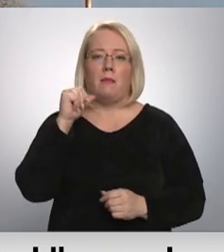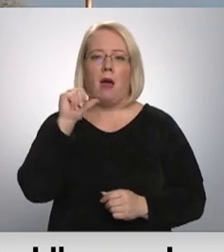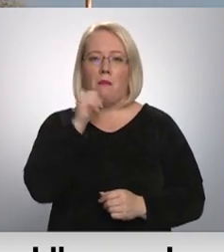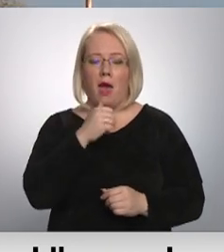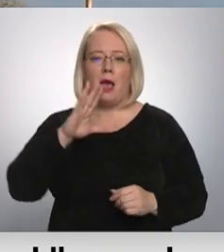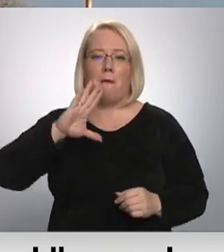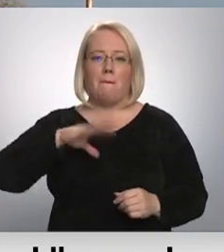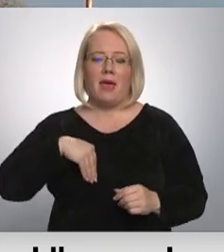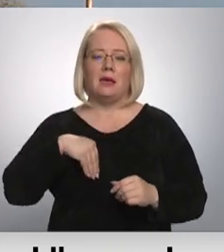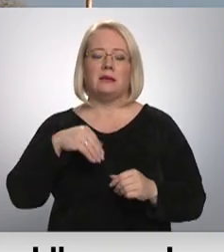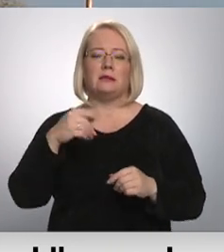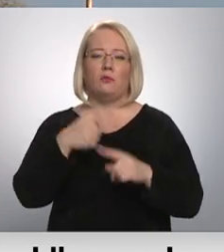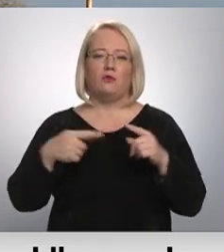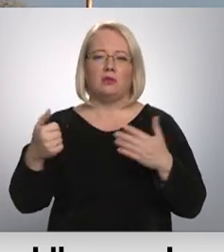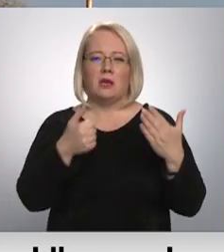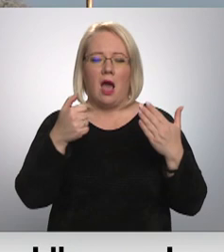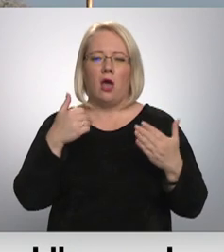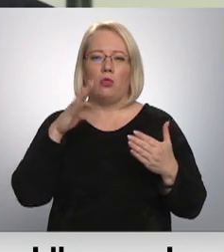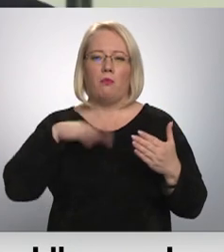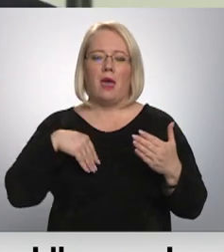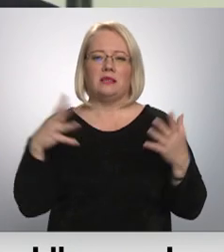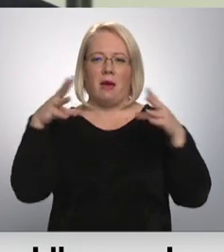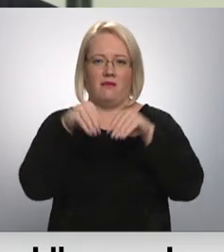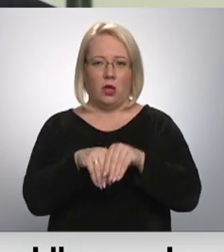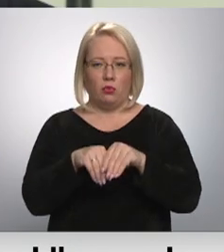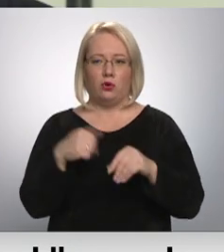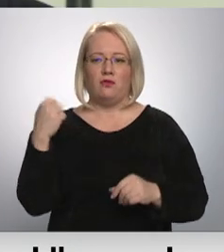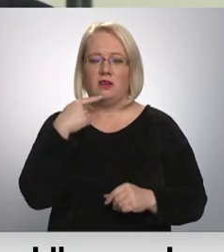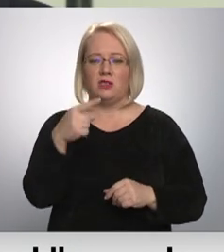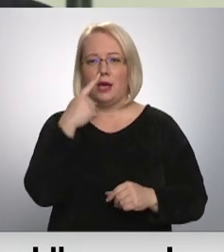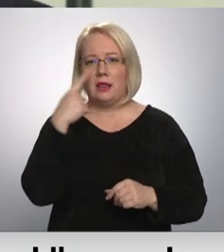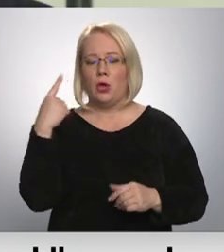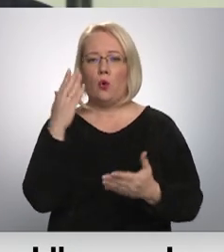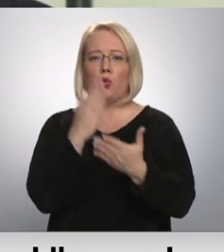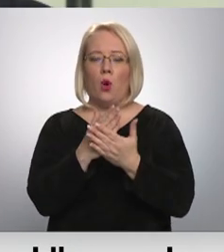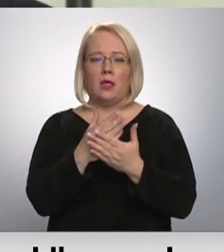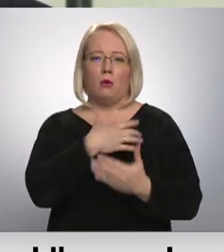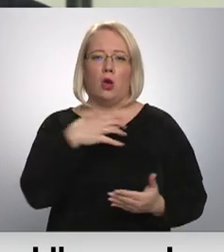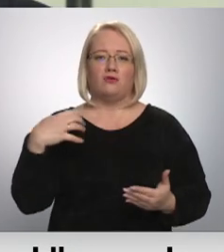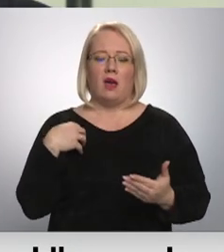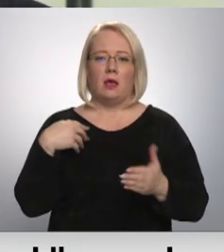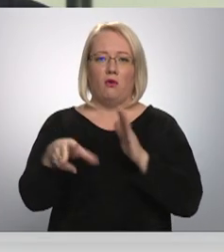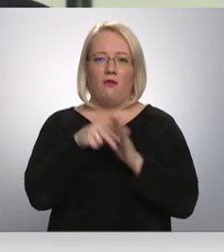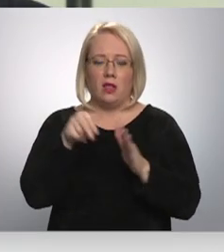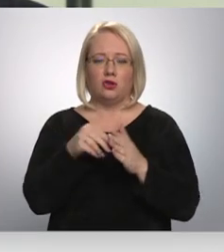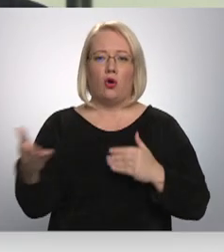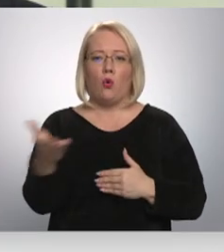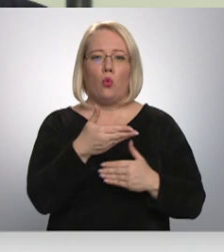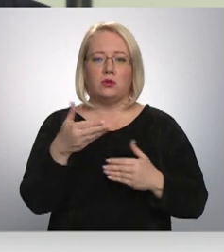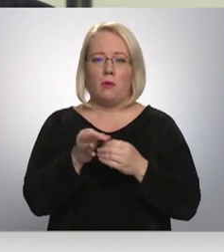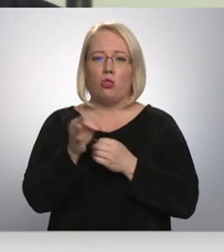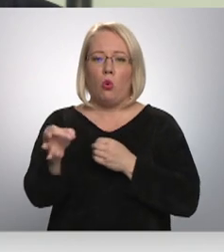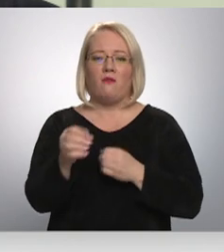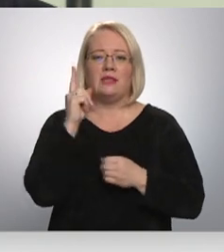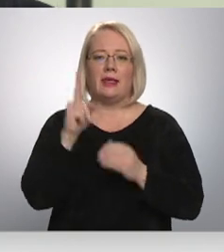pēc gaidāmā sajumas lēmumu par novada apvienošanu. Tikko ir notikušas pašvaldība vēlēšanas, jaunais novads ir tikai